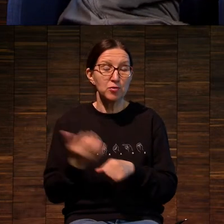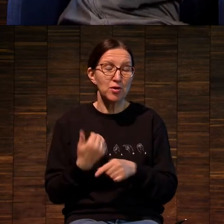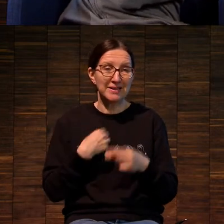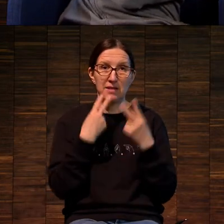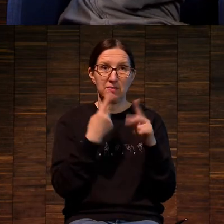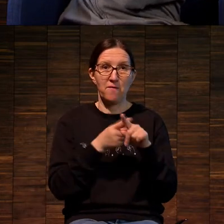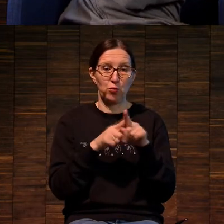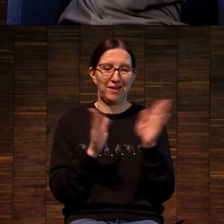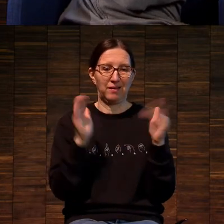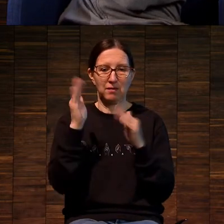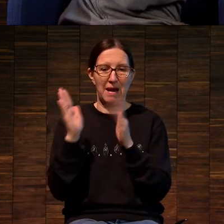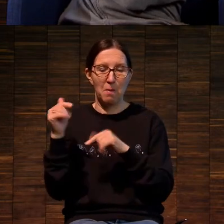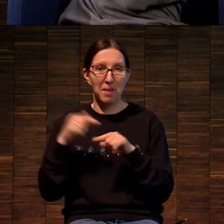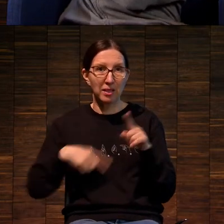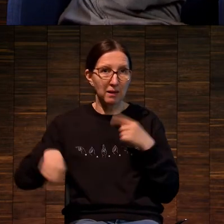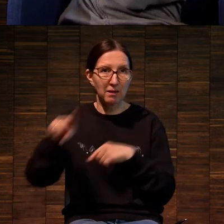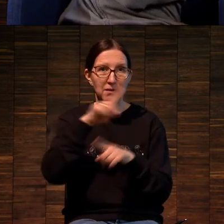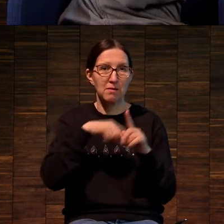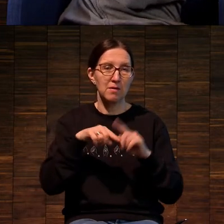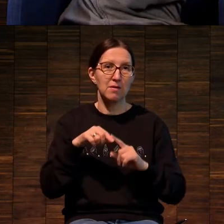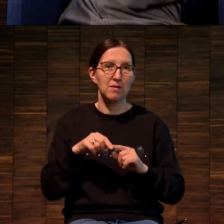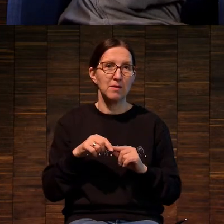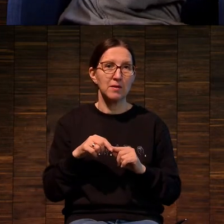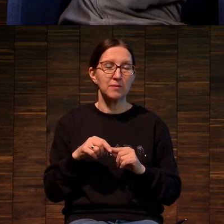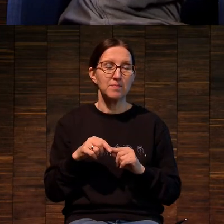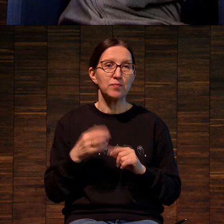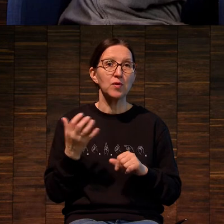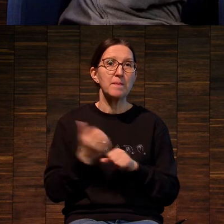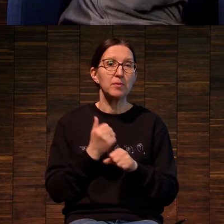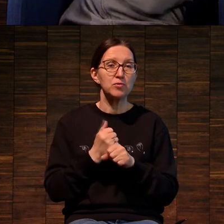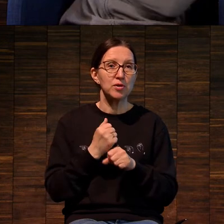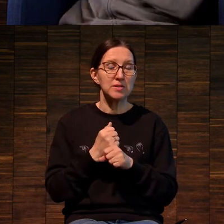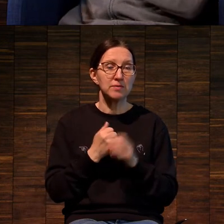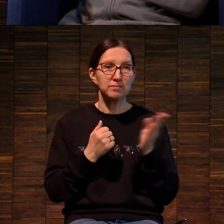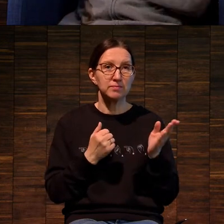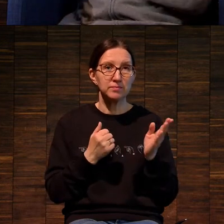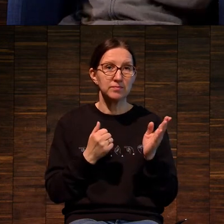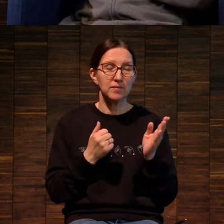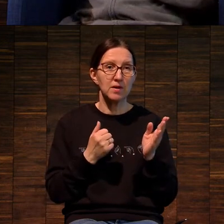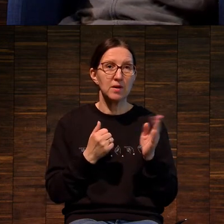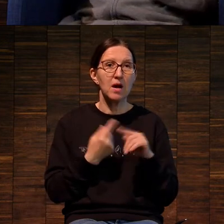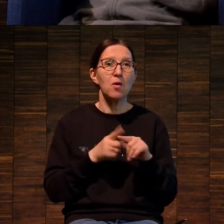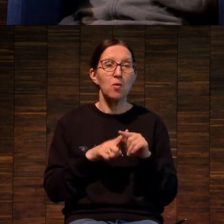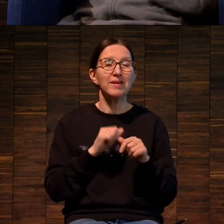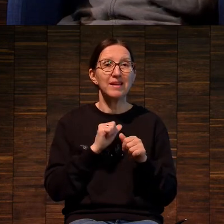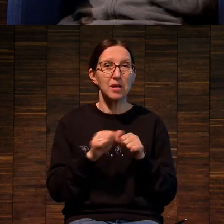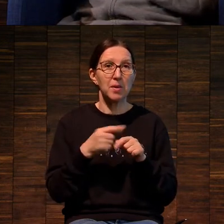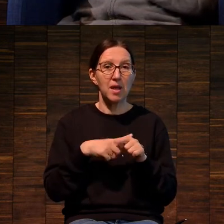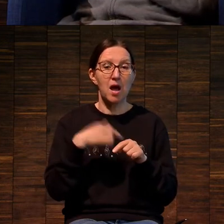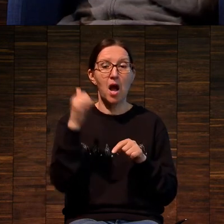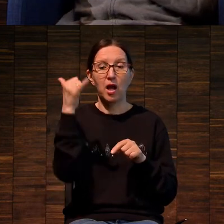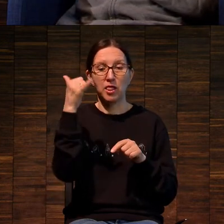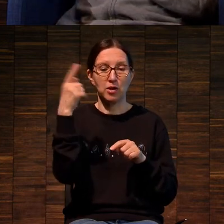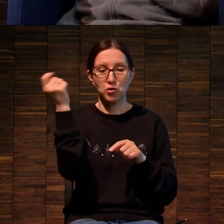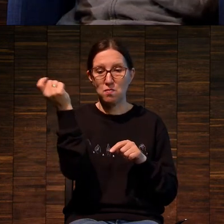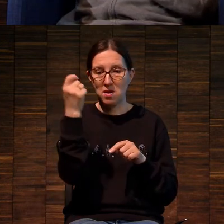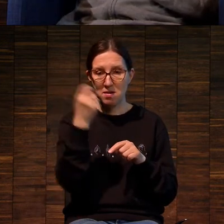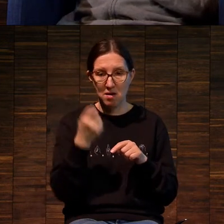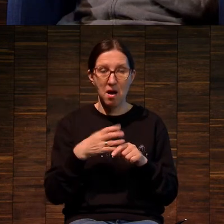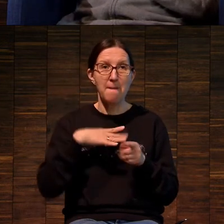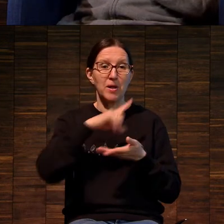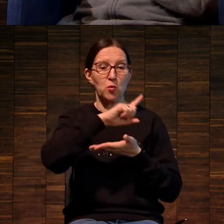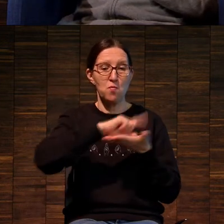если мы посмотрим, там элементы фратажа есть, то есть он протирал карандашом, потом